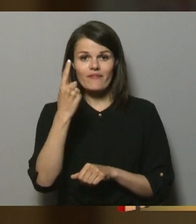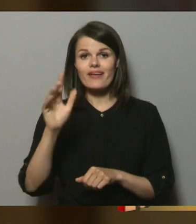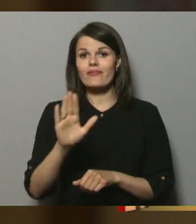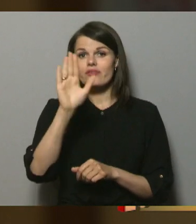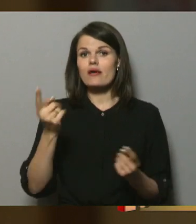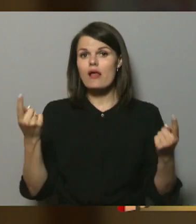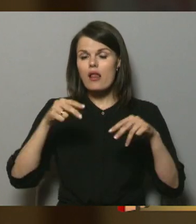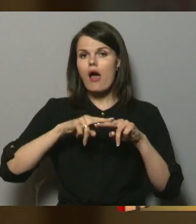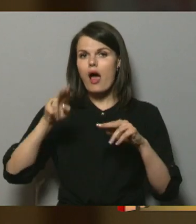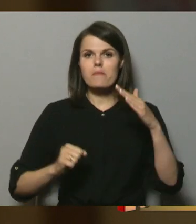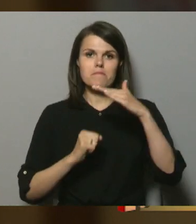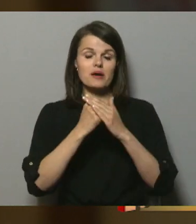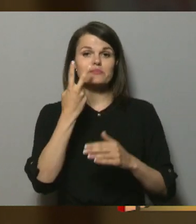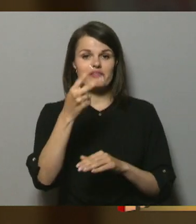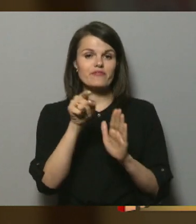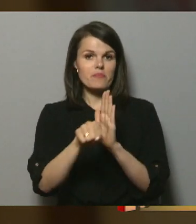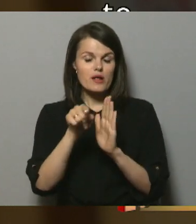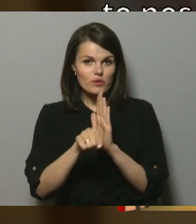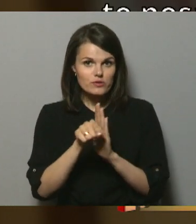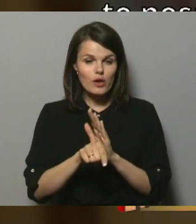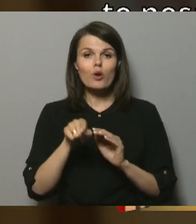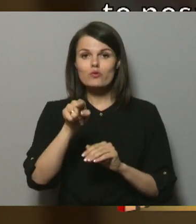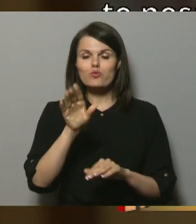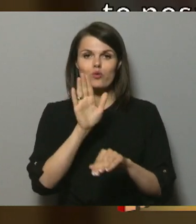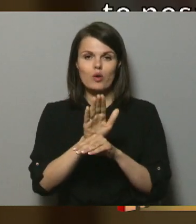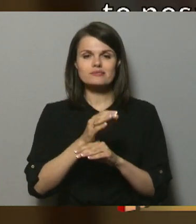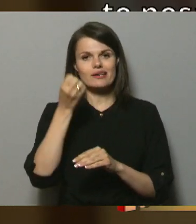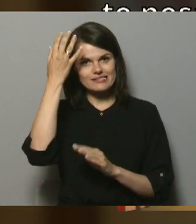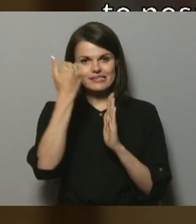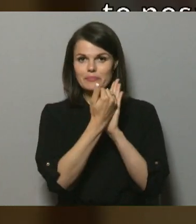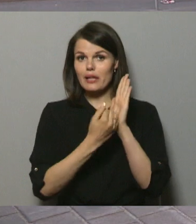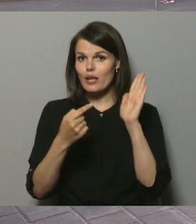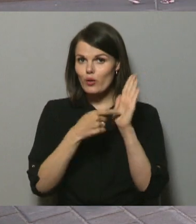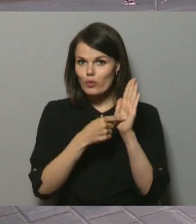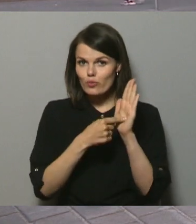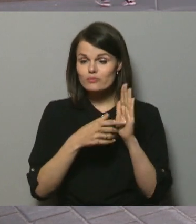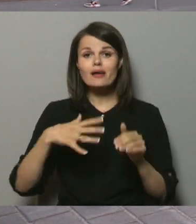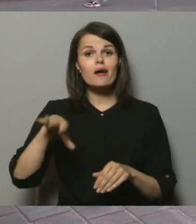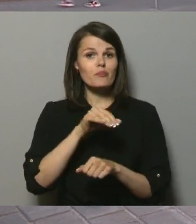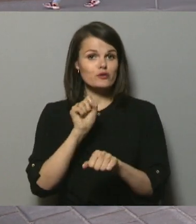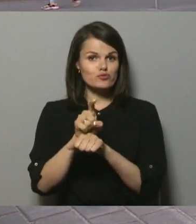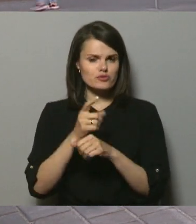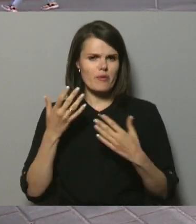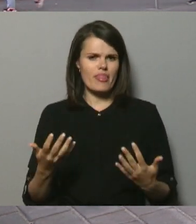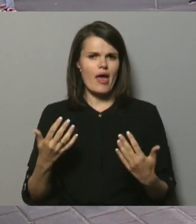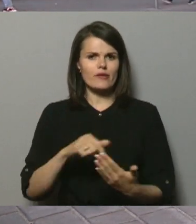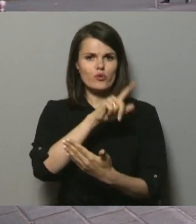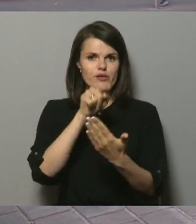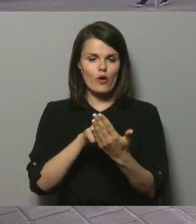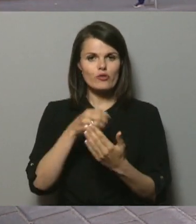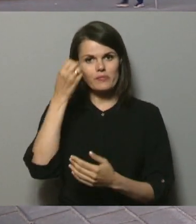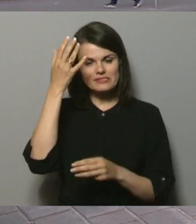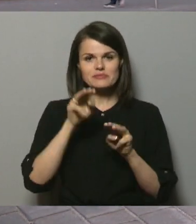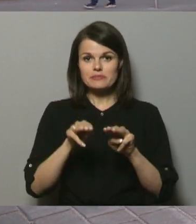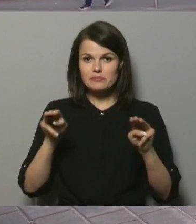dienas laikā ir atļauti maksimāli divi pārbaudas darbi. To nosaka izglītības likums. Mēs uzdevām ne ar to jautājumu izglītības